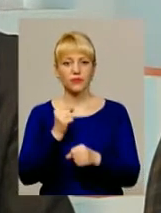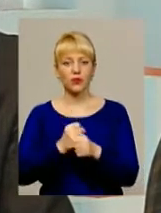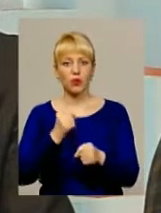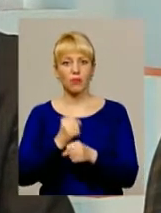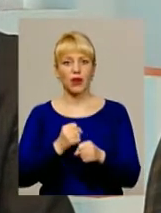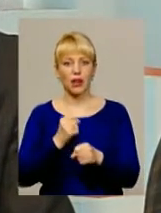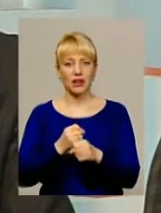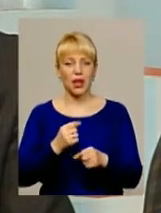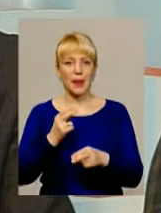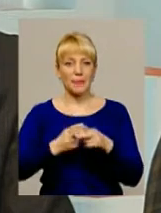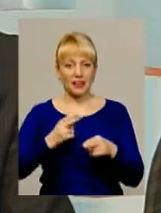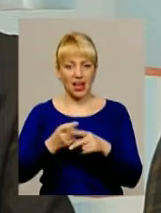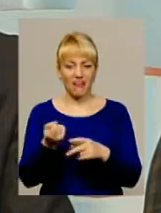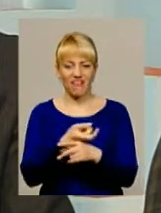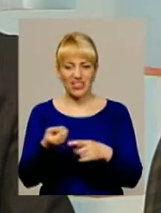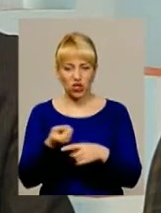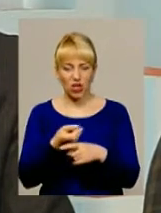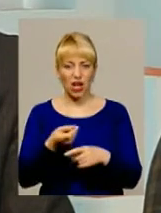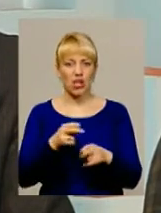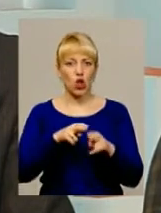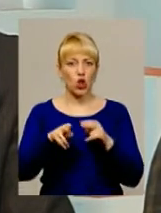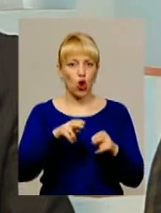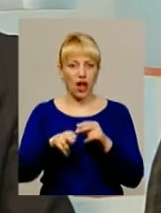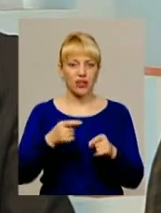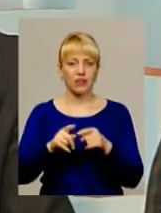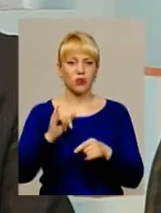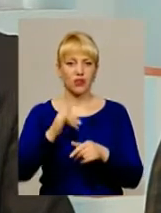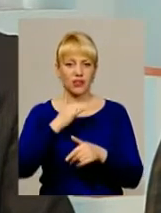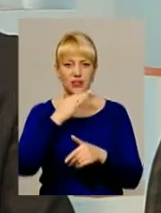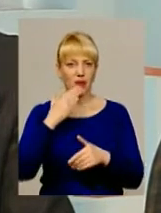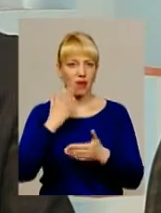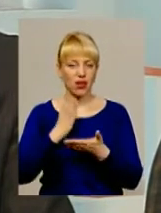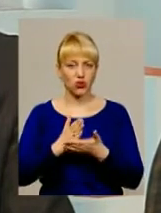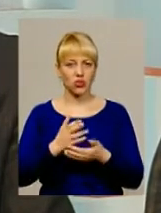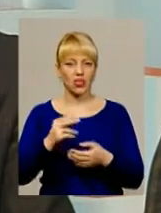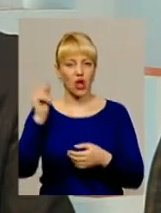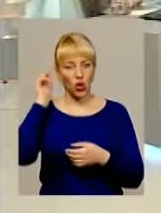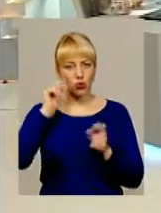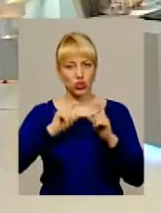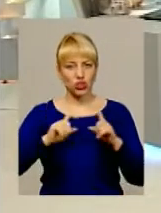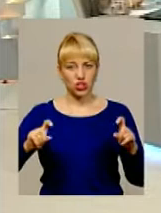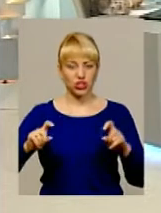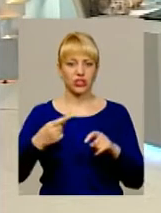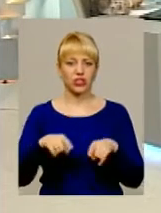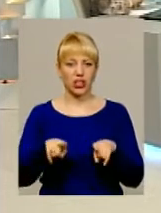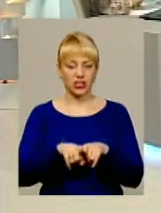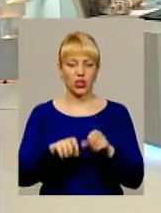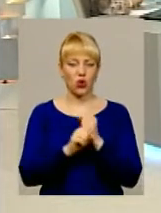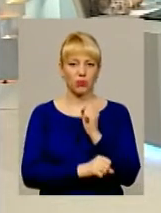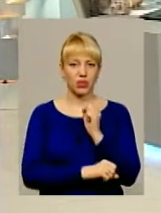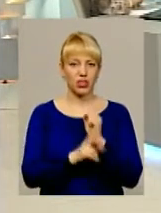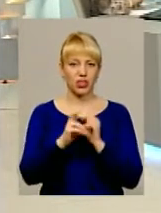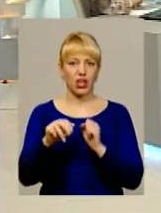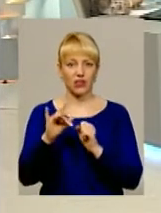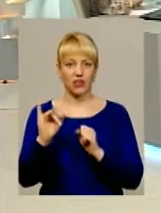металів, фрезерувальниками, токарі. Теж не так багато у нас училищ дійснюють підготовку таких робітничих кадрів.